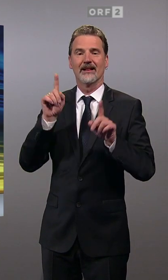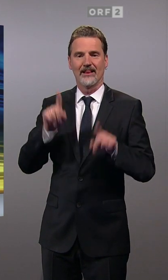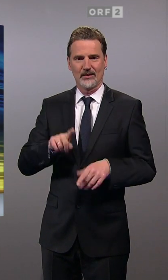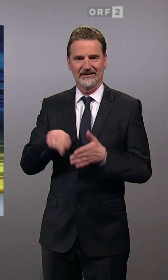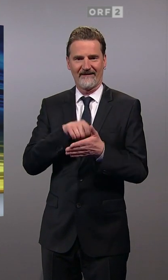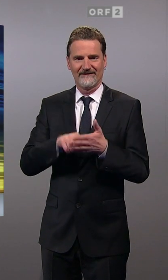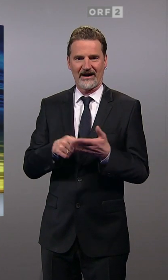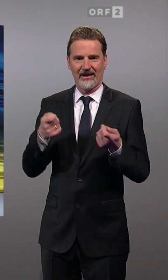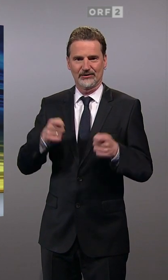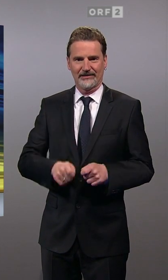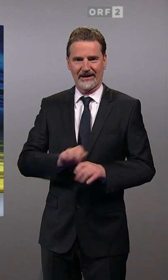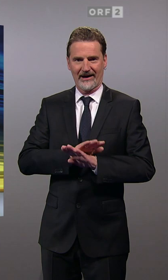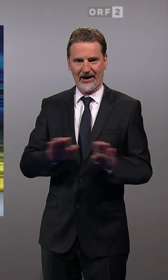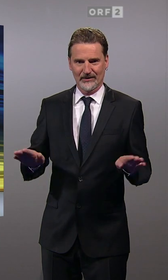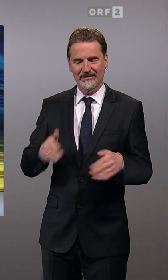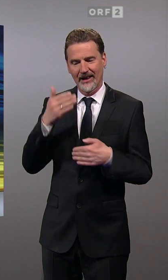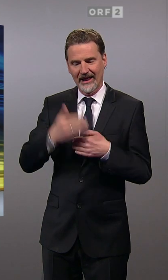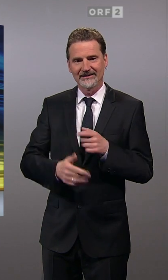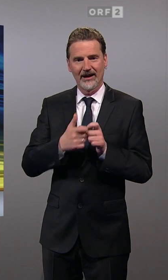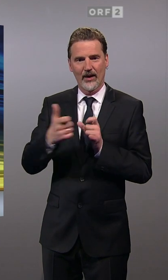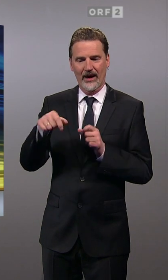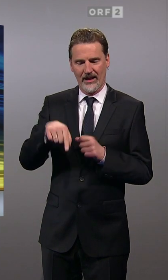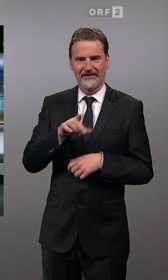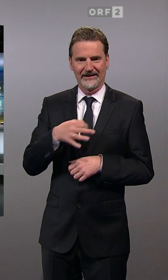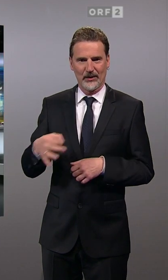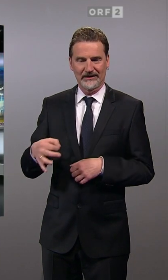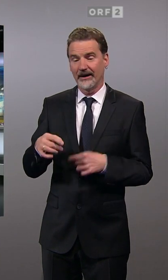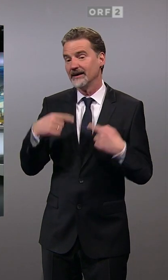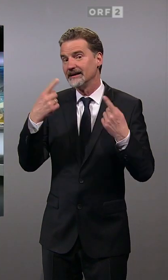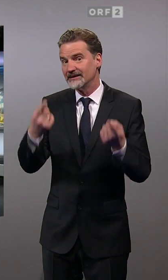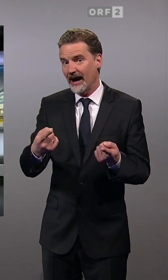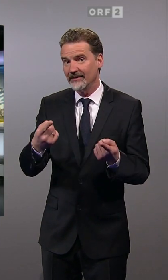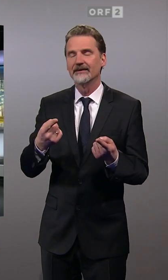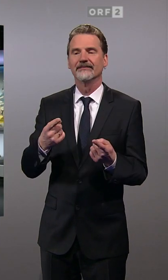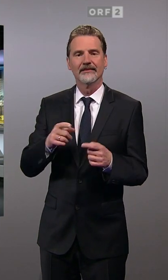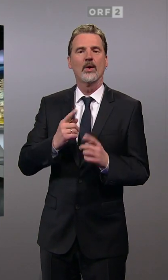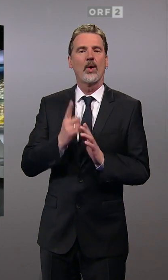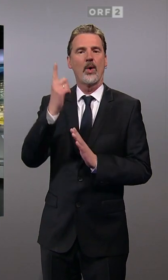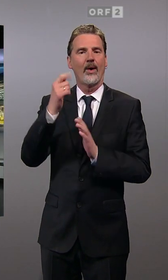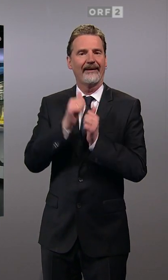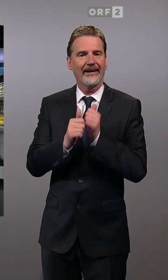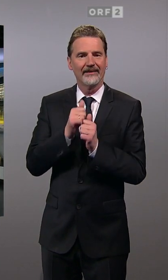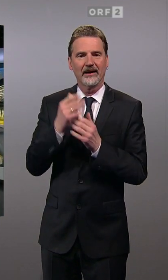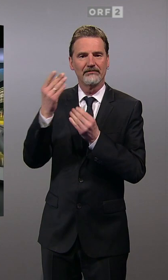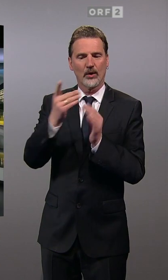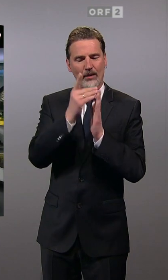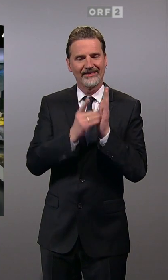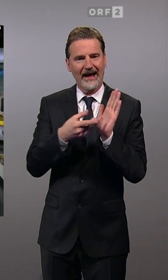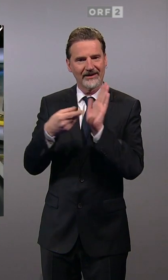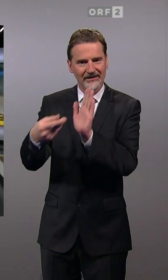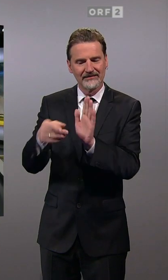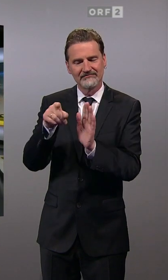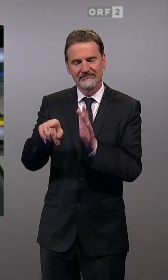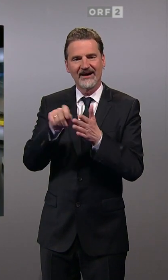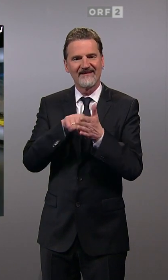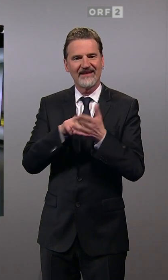bis also das letzte Wahllokal in Niederösterreich zusperrt. Dann erst bekommen unsere Hochrechner die Daten, also die Wahlergebnisse aus